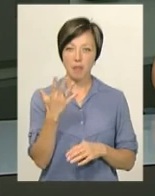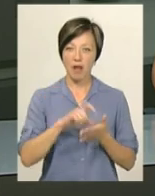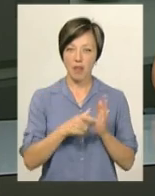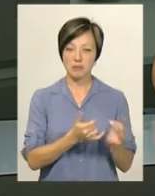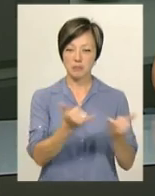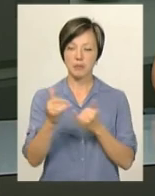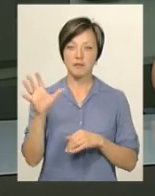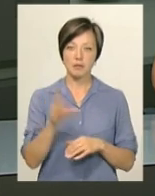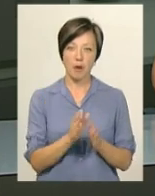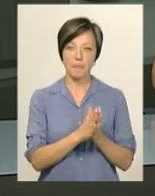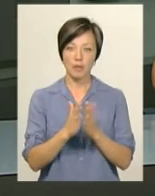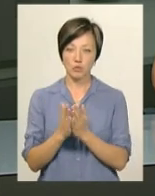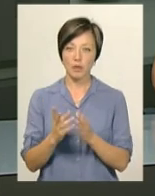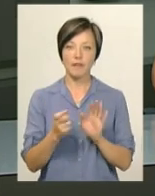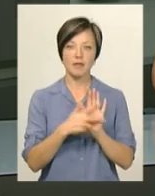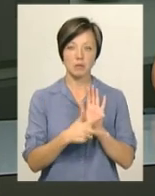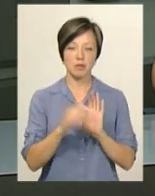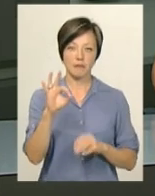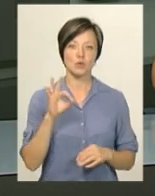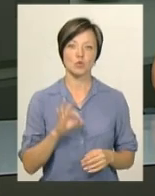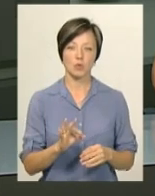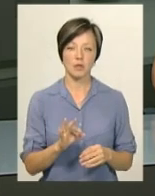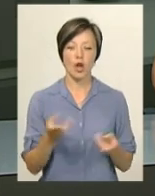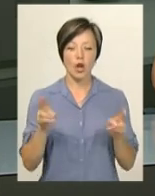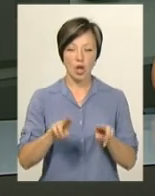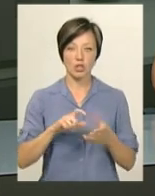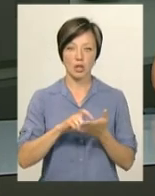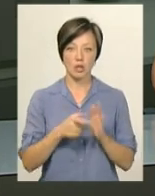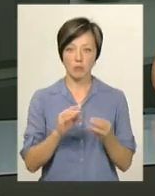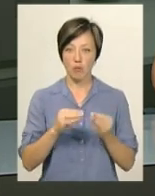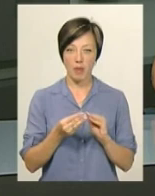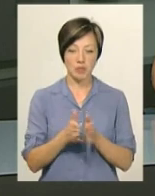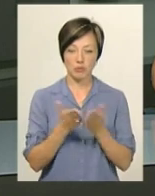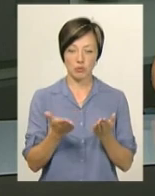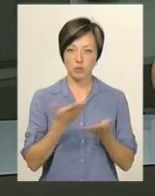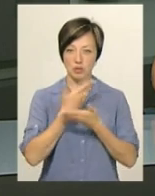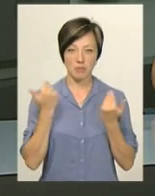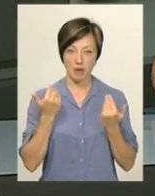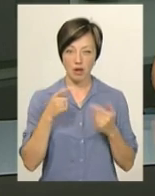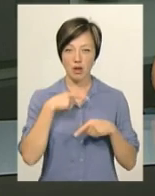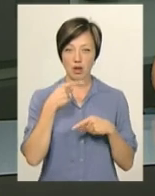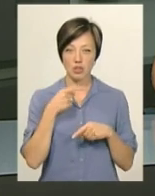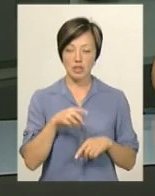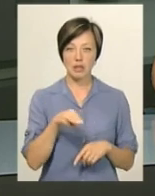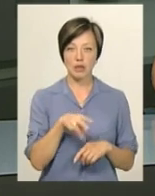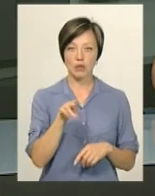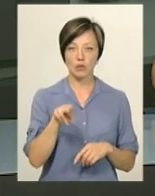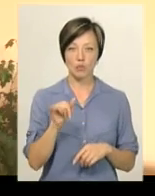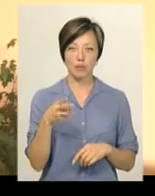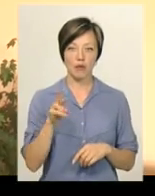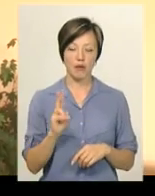забезпечені усіма підручниками на 80%. Решта класів проблем з підручниками немає, каже Тетяна Дупляк.